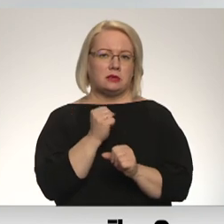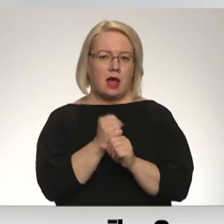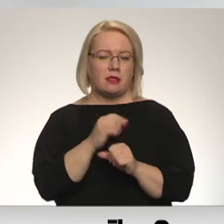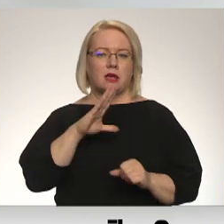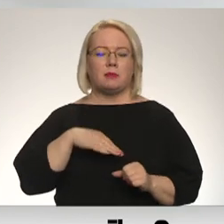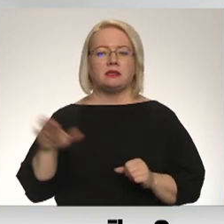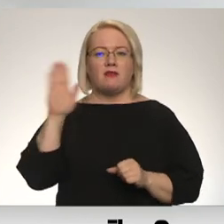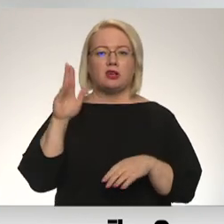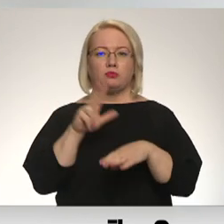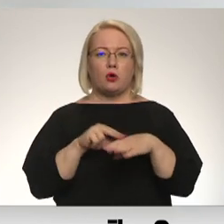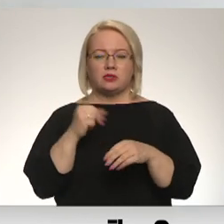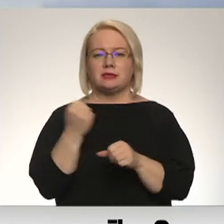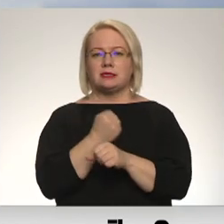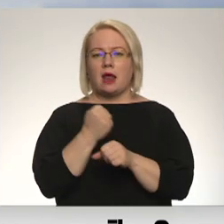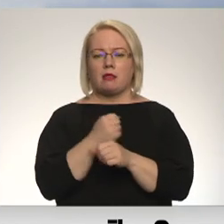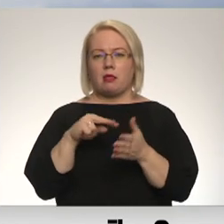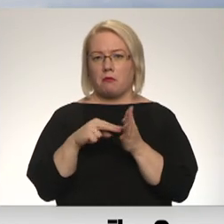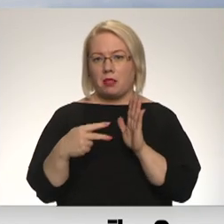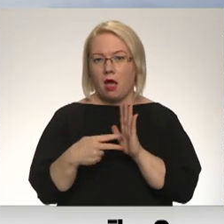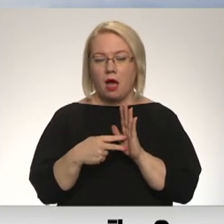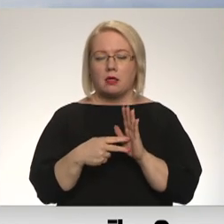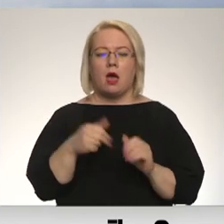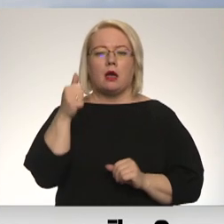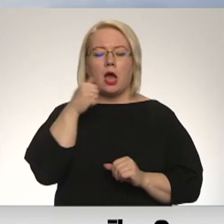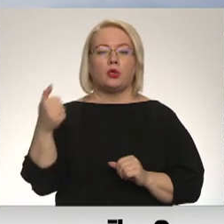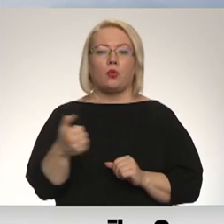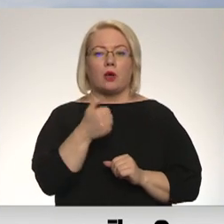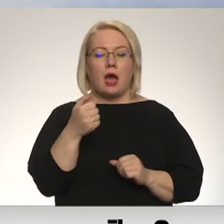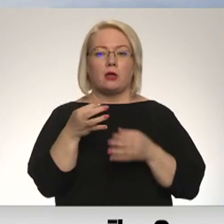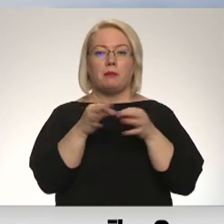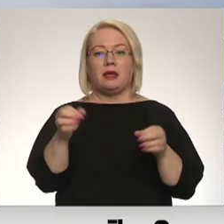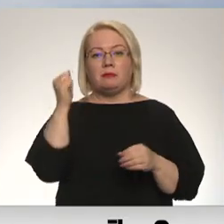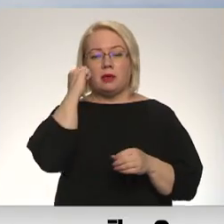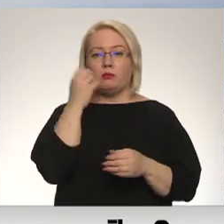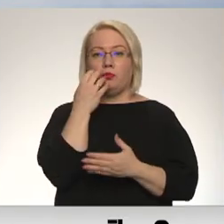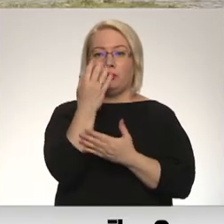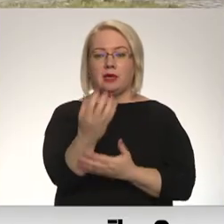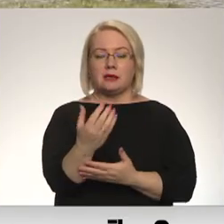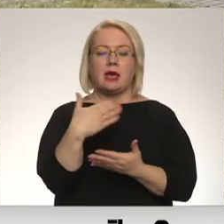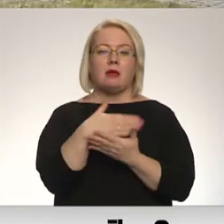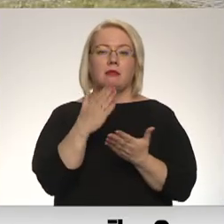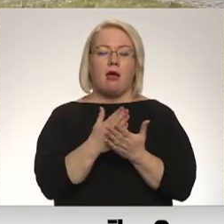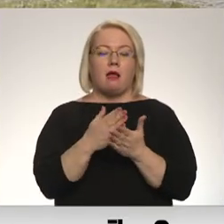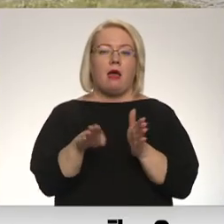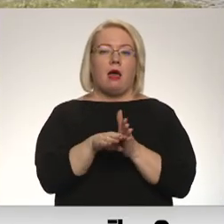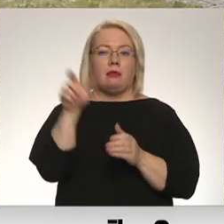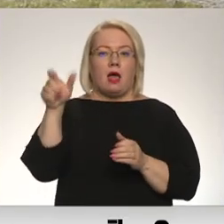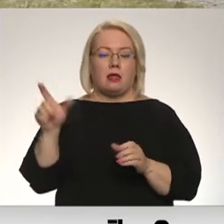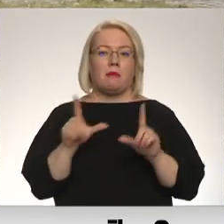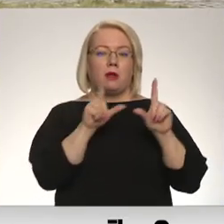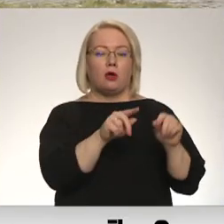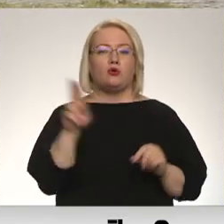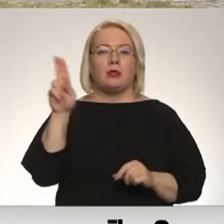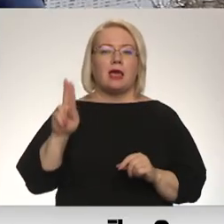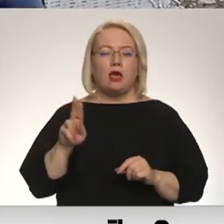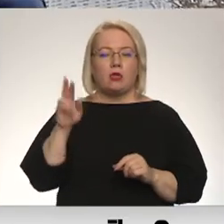policijas speciāli izstrādāta plāna. Ik gadu pēc ziedu nolikšanas pie brīvības piemenekļu daļa gājien dalībnieku dodas uz leģionāru